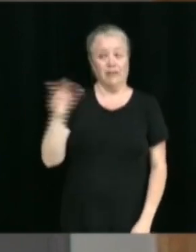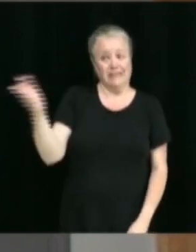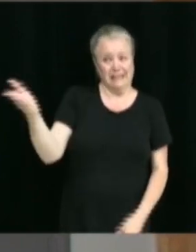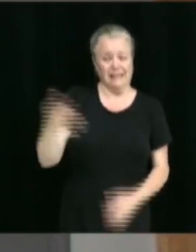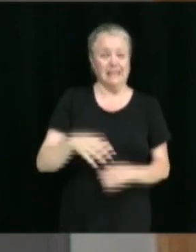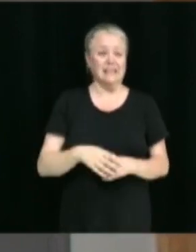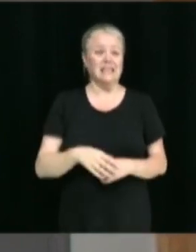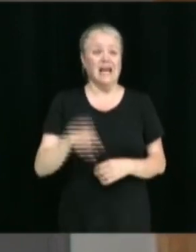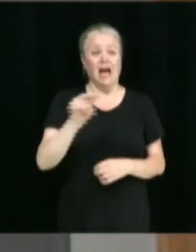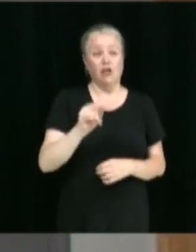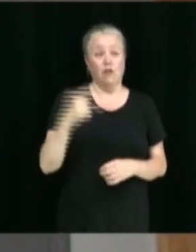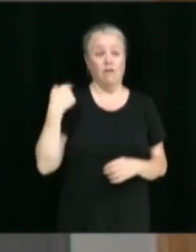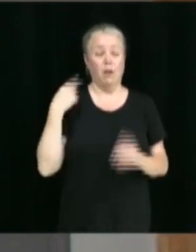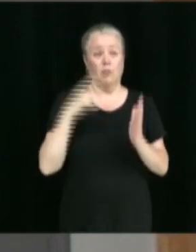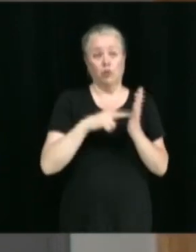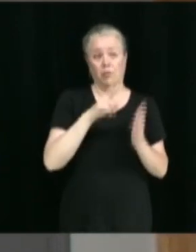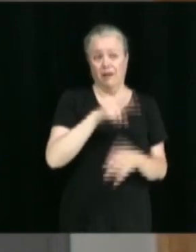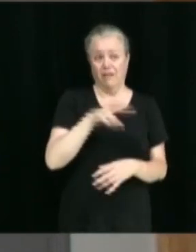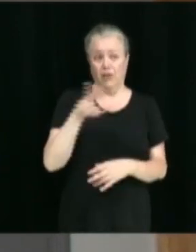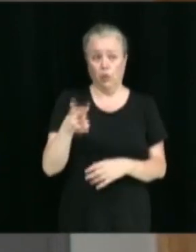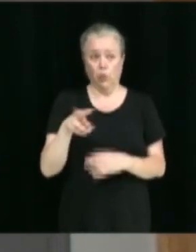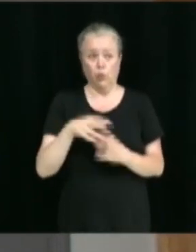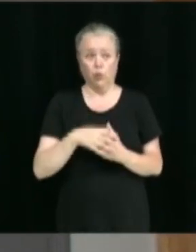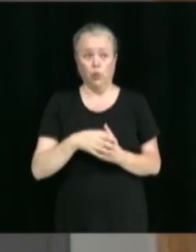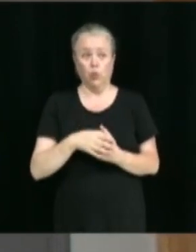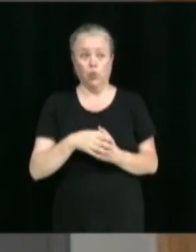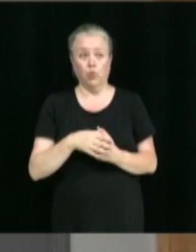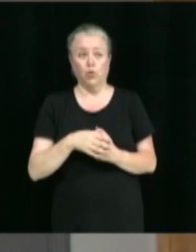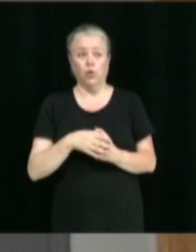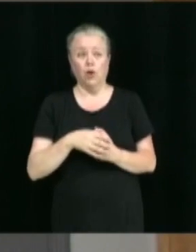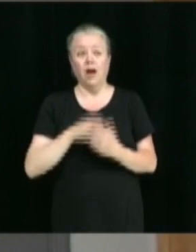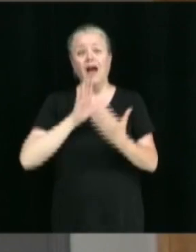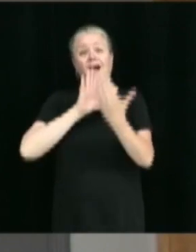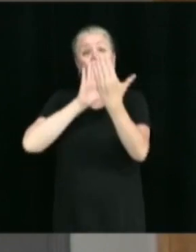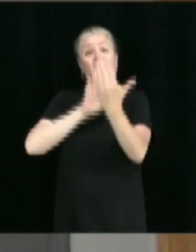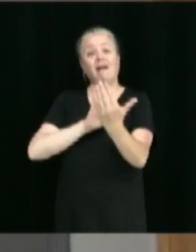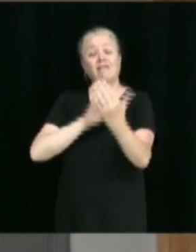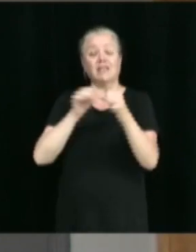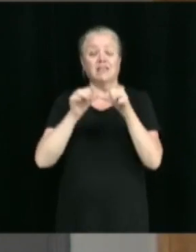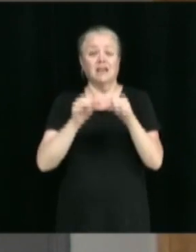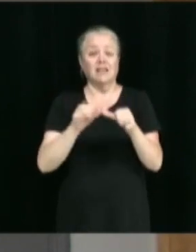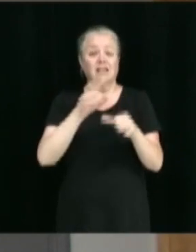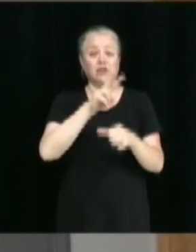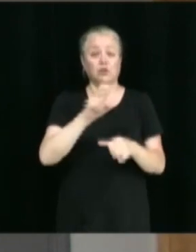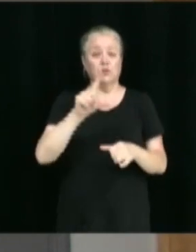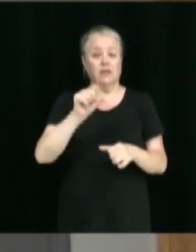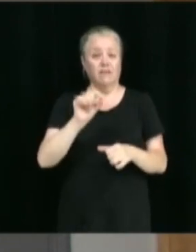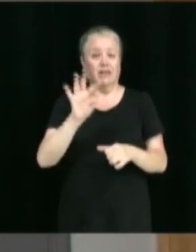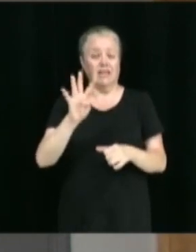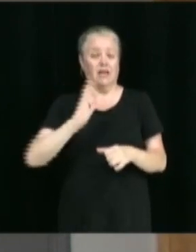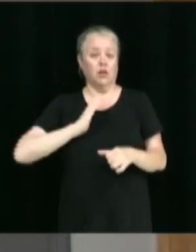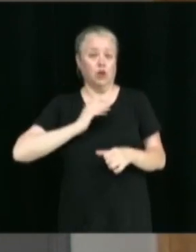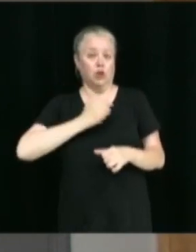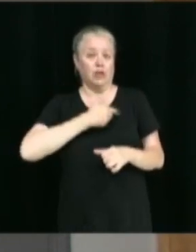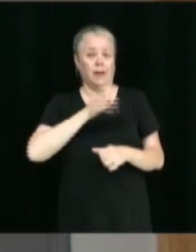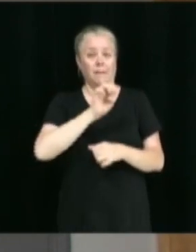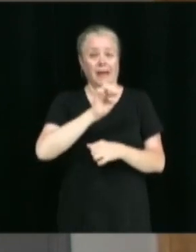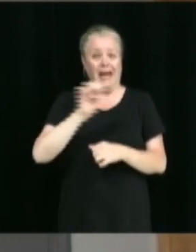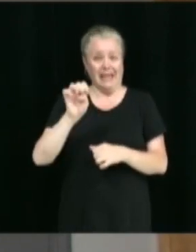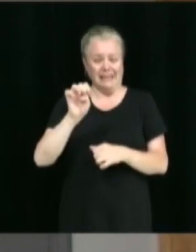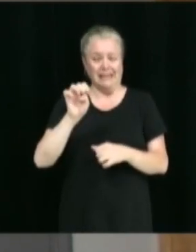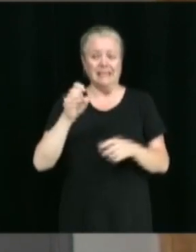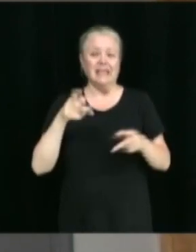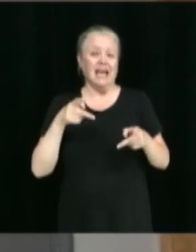En novembre 2022, devant le 224 Notre-Dame-Est, qui est le restaurant Asie Plus,